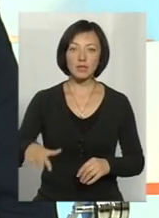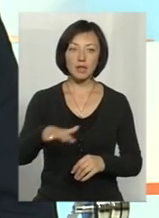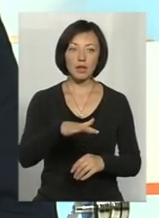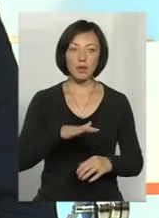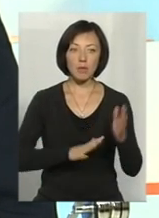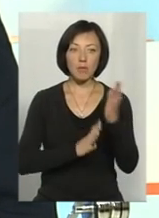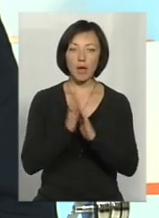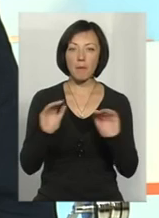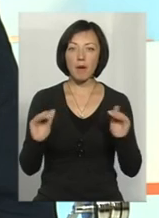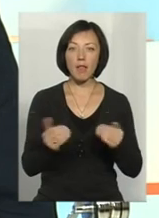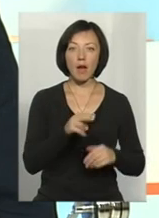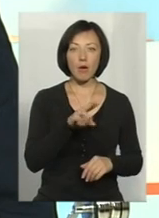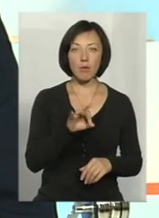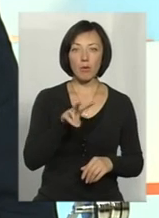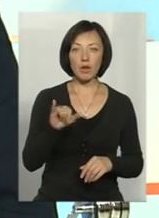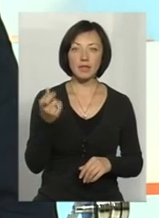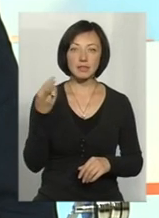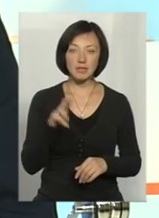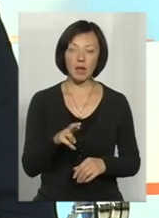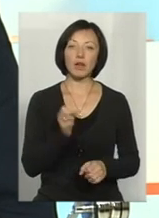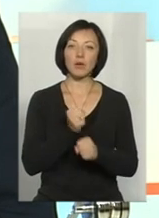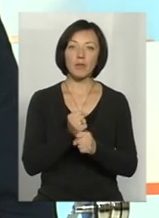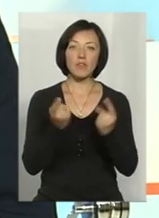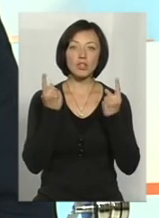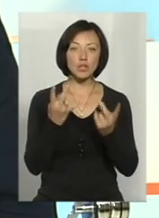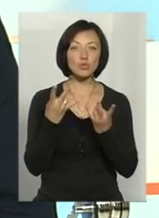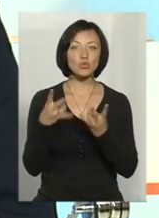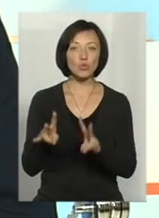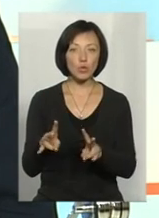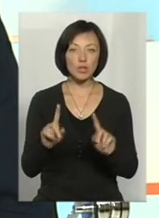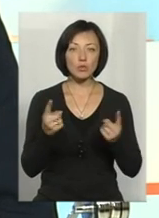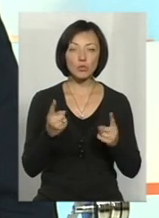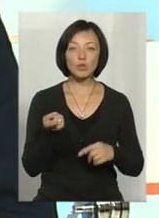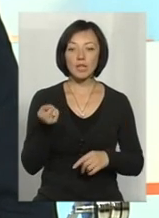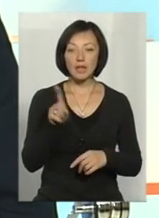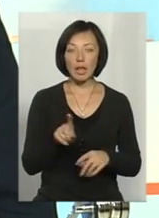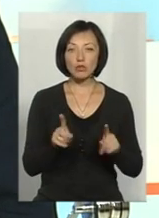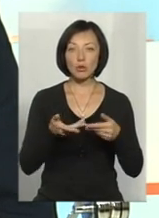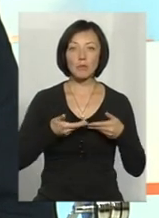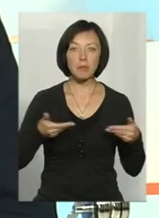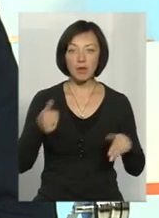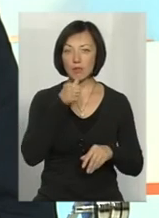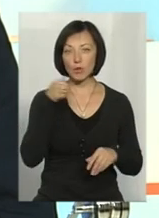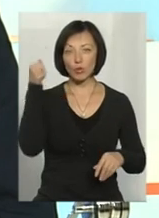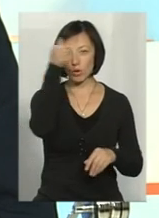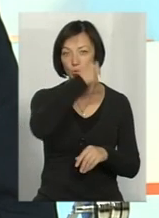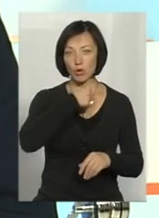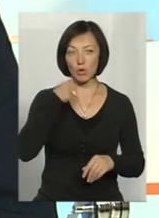парку Малеполісся. Вони, звичайно, наносять величезну шкоду. Тому що те, що ми по минулому року